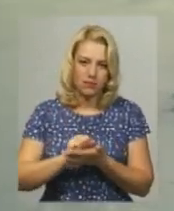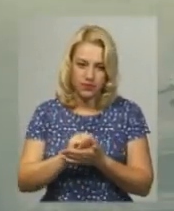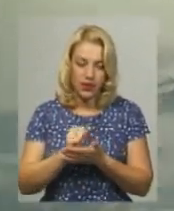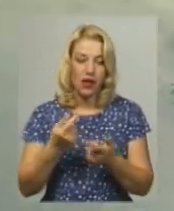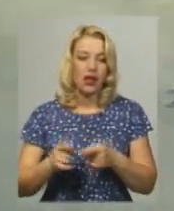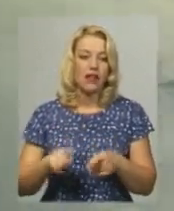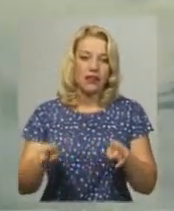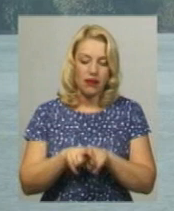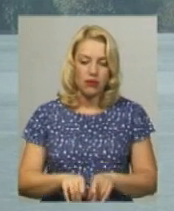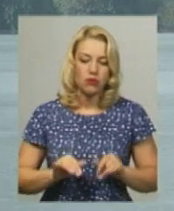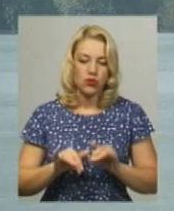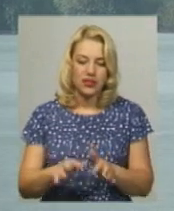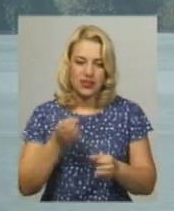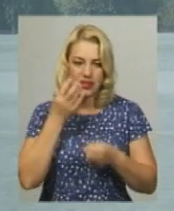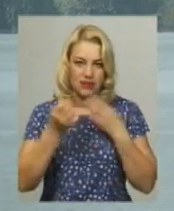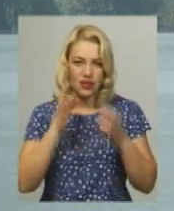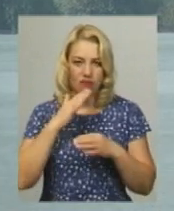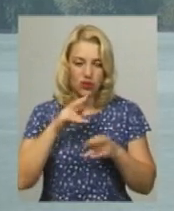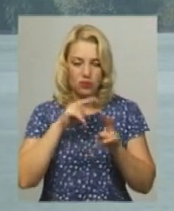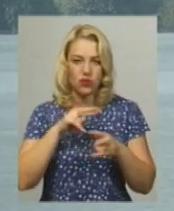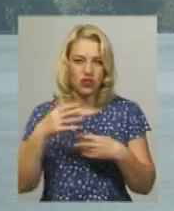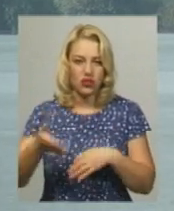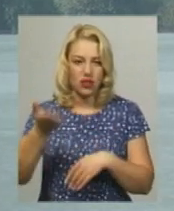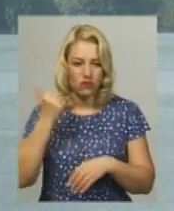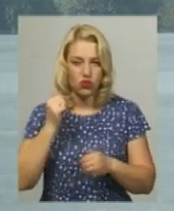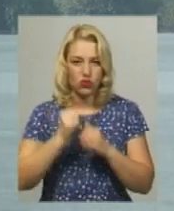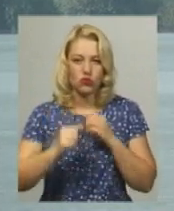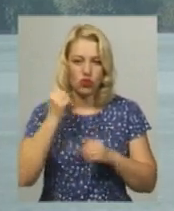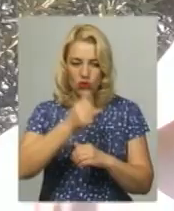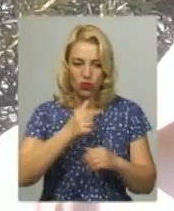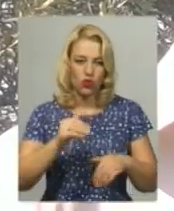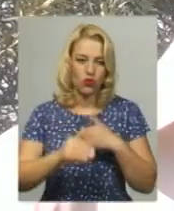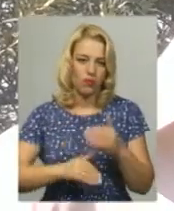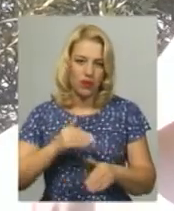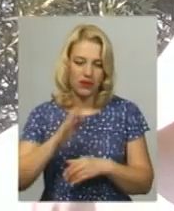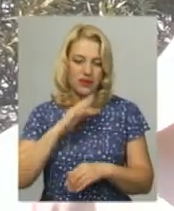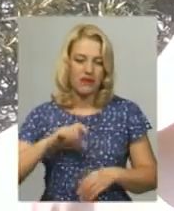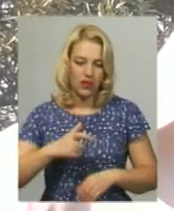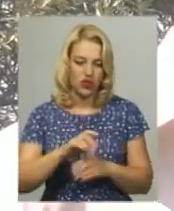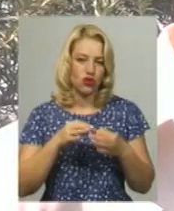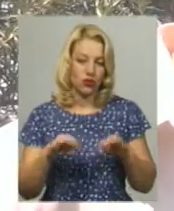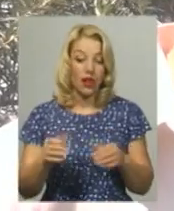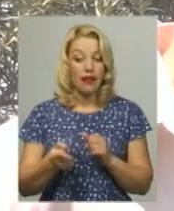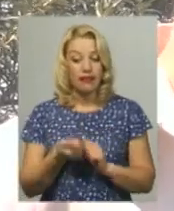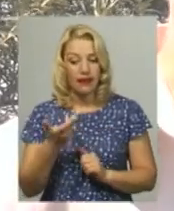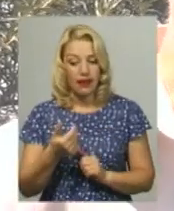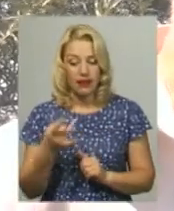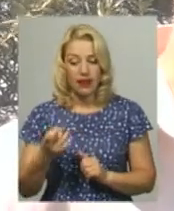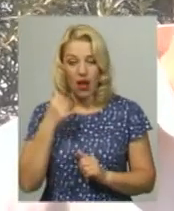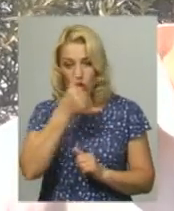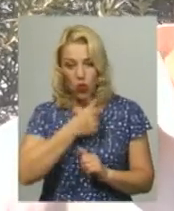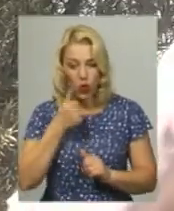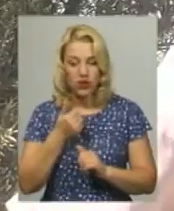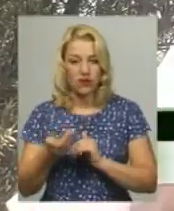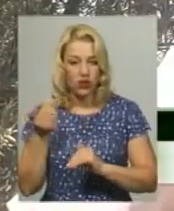процеси цвітіння води спостерігаються вже давно. Про те, що року купатися в річці дозволяють. Декілька років тому назад, коли гнила річка